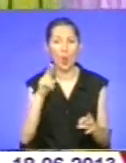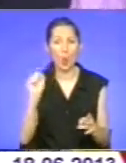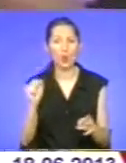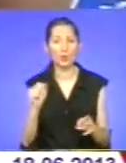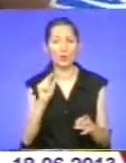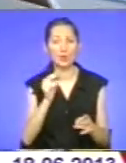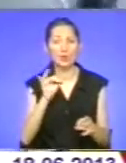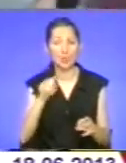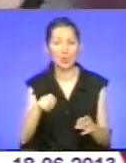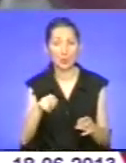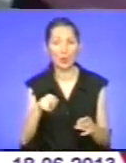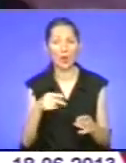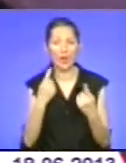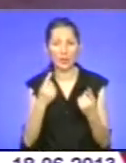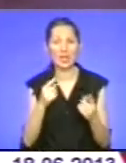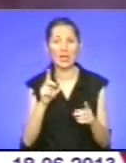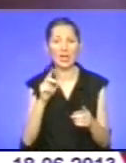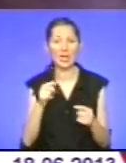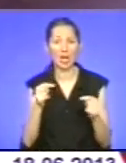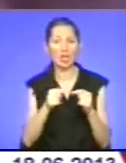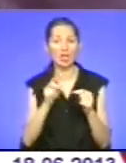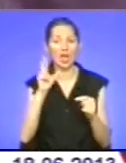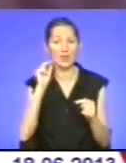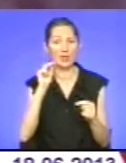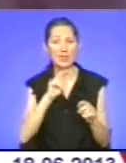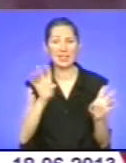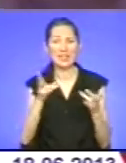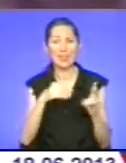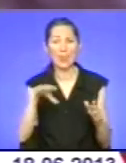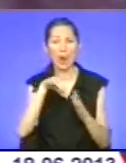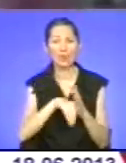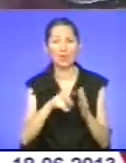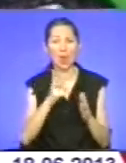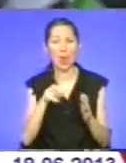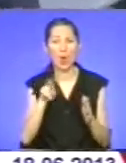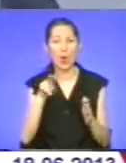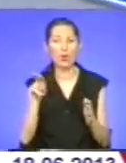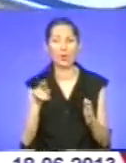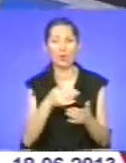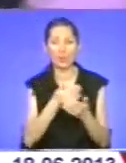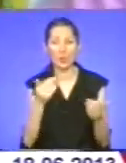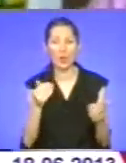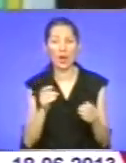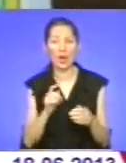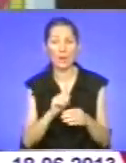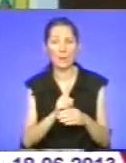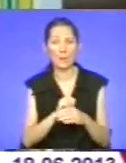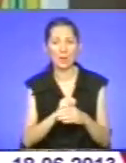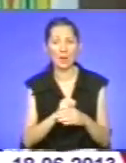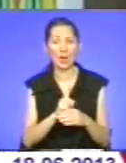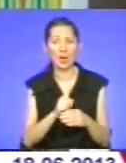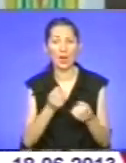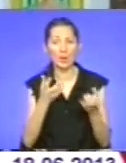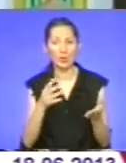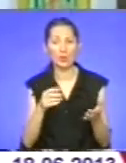великі чіткі цифри, не треба вводити ні код, нету піднастройки, просто вставляється